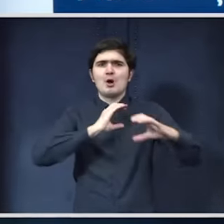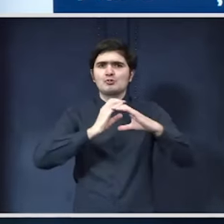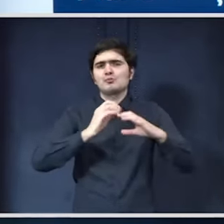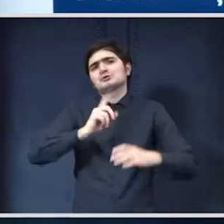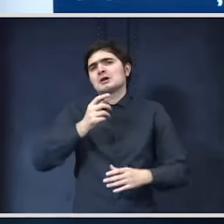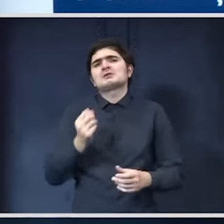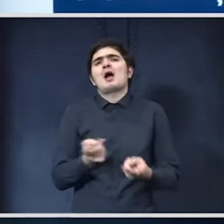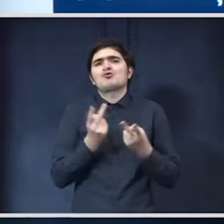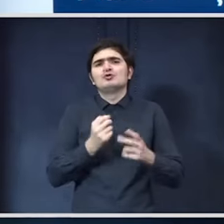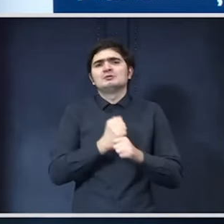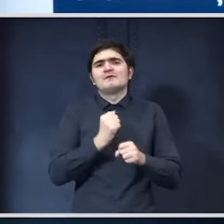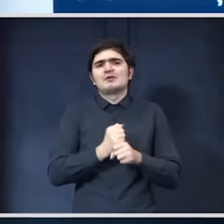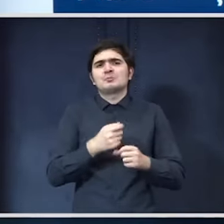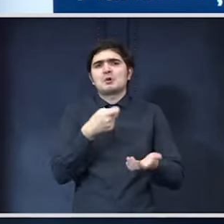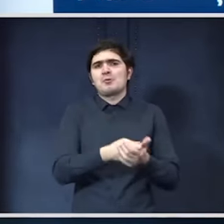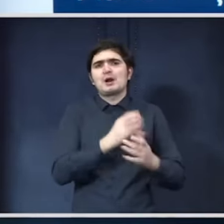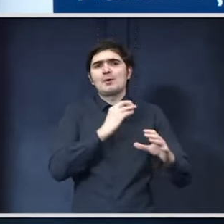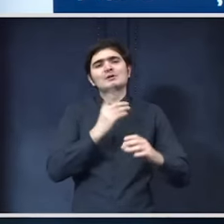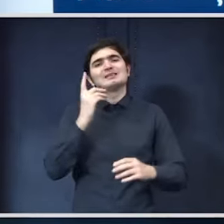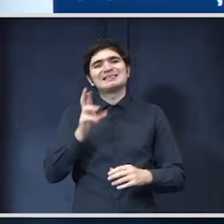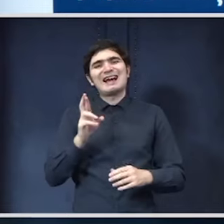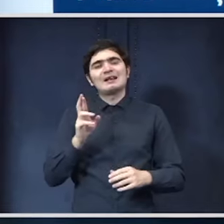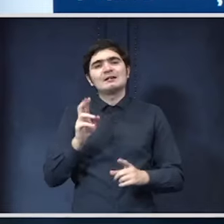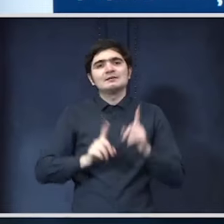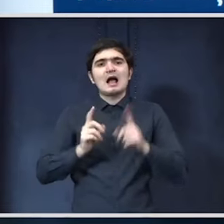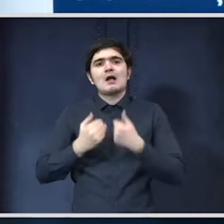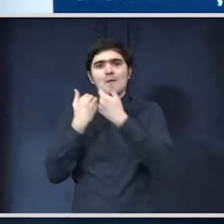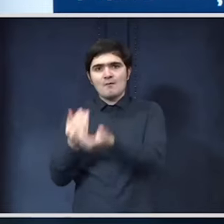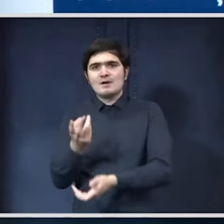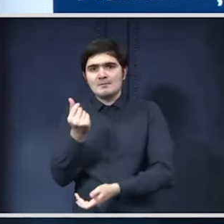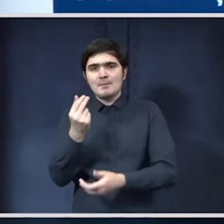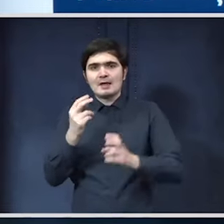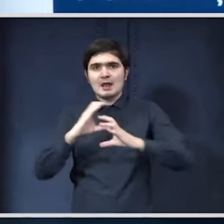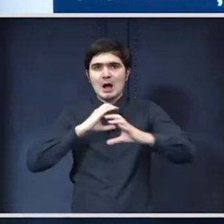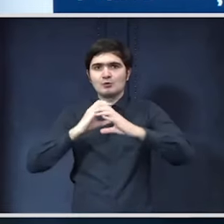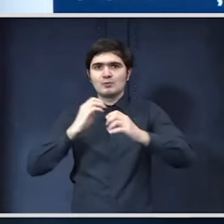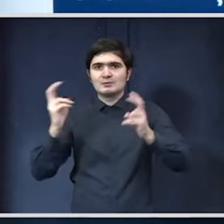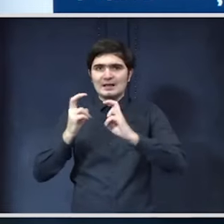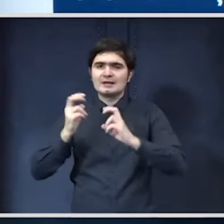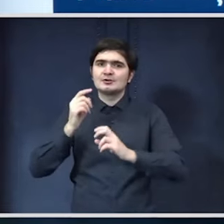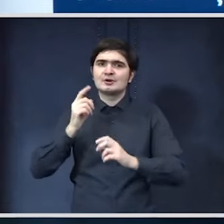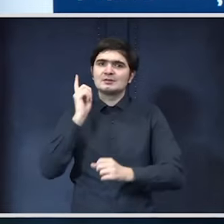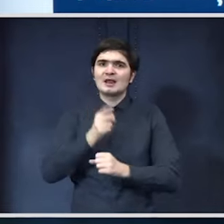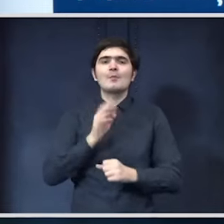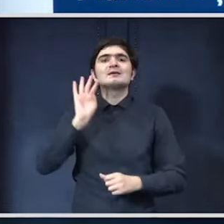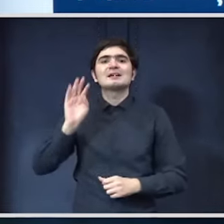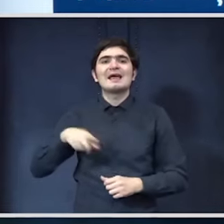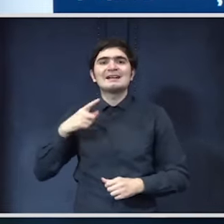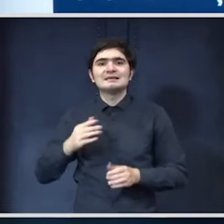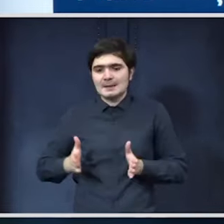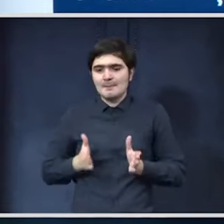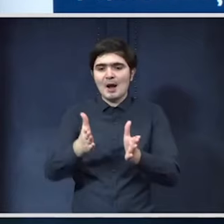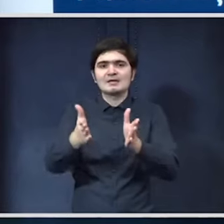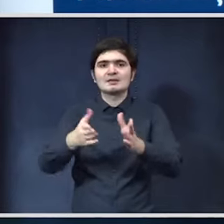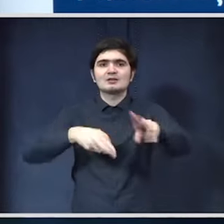până la urmă vom condiționa aceste alocări pentru autobuze electrice de crearea unor benzi de circulație dedicate